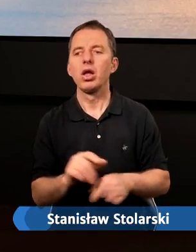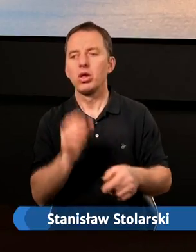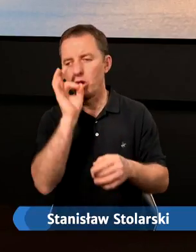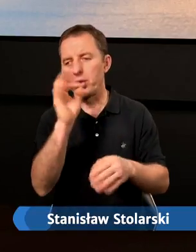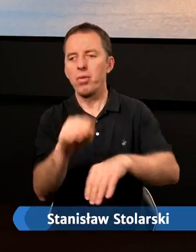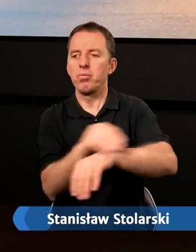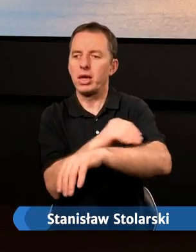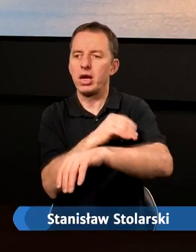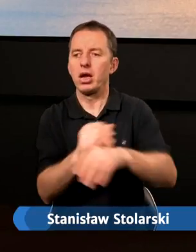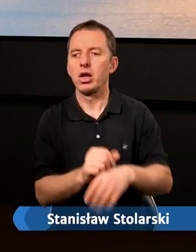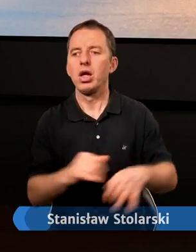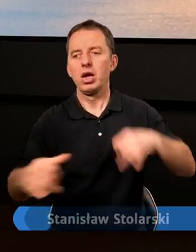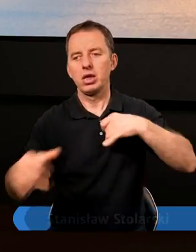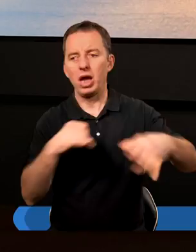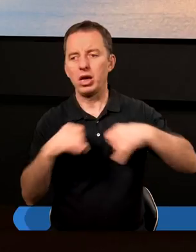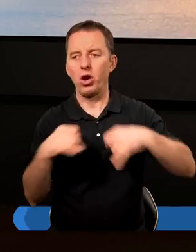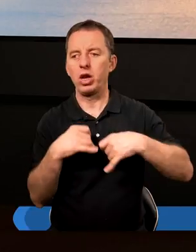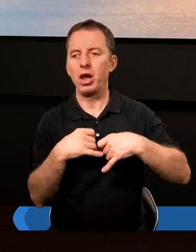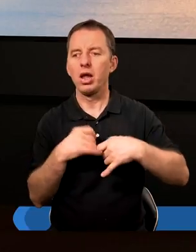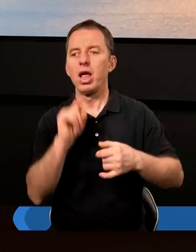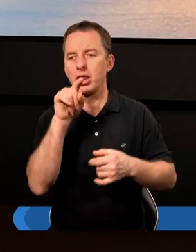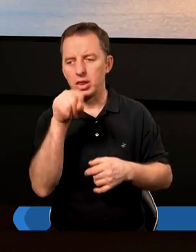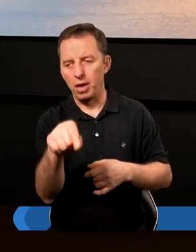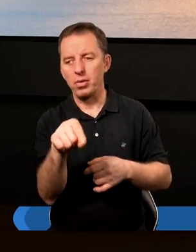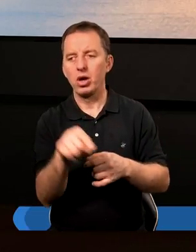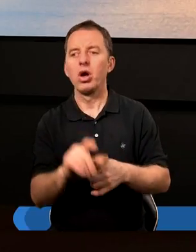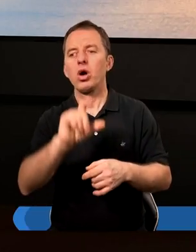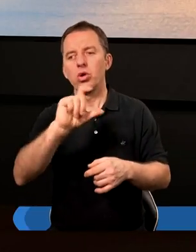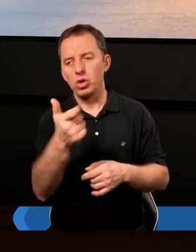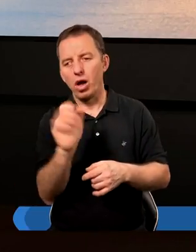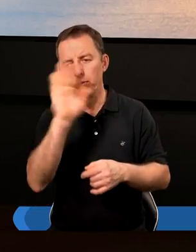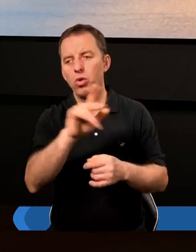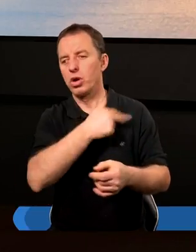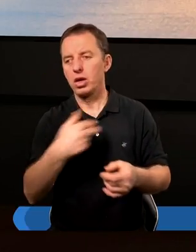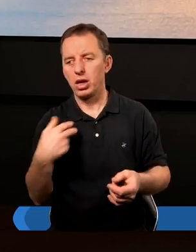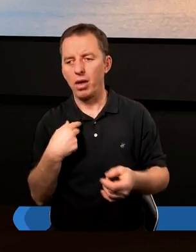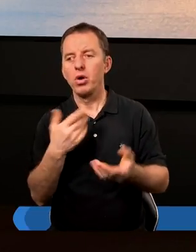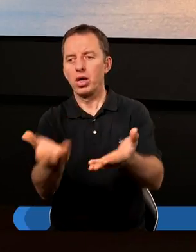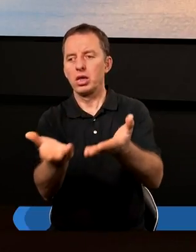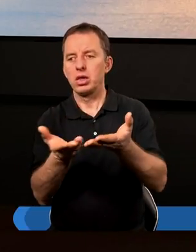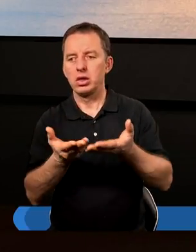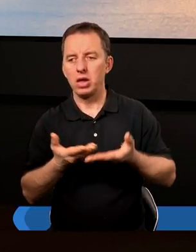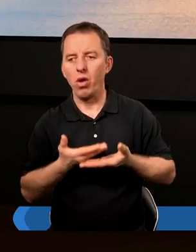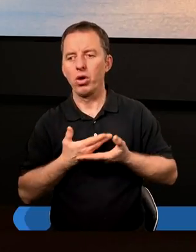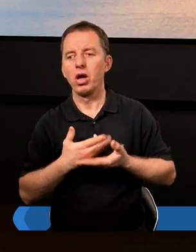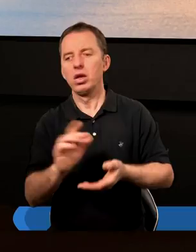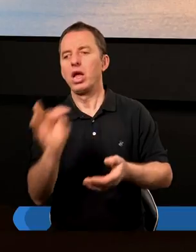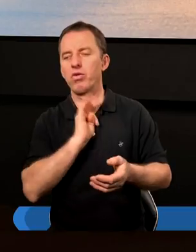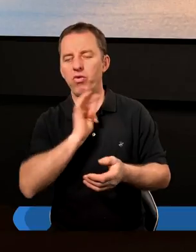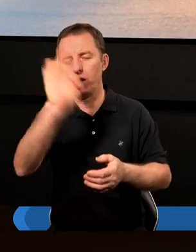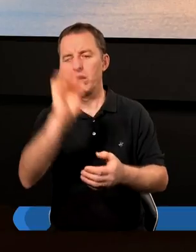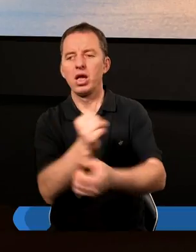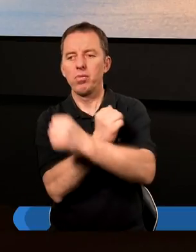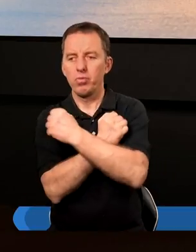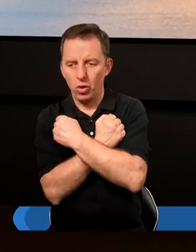dobrami materialnymi, z zarządzaniem tym, co Bóg nam dał ze swojej